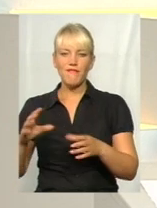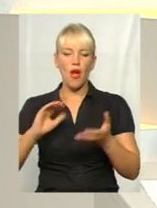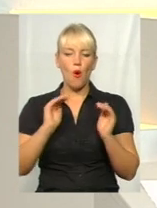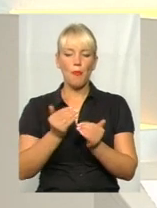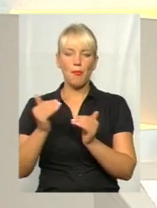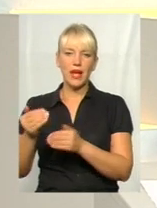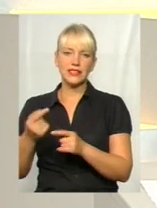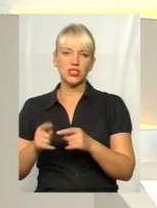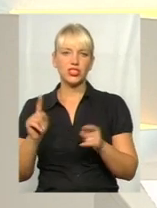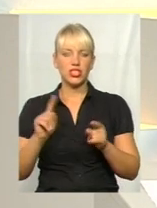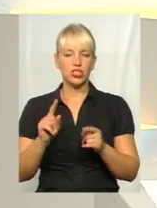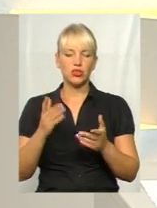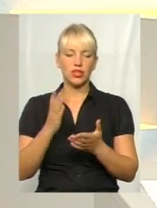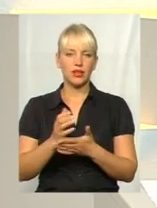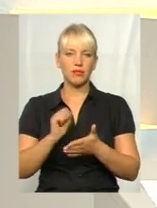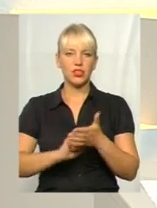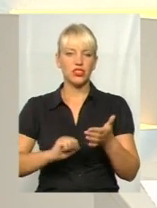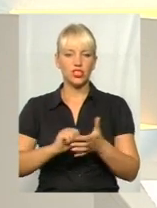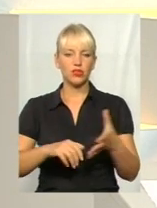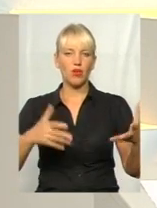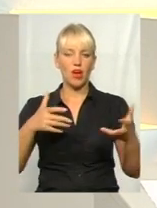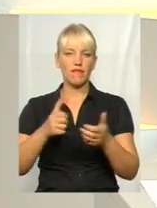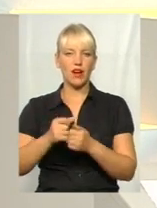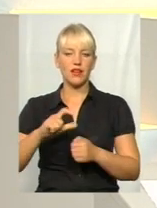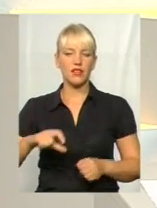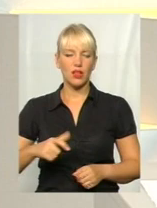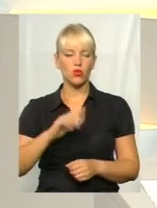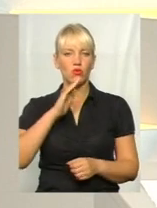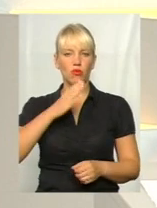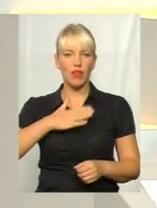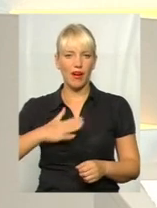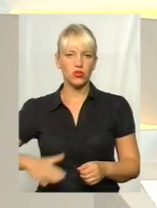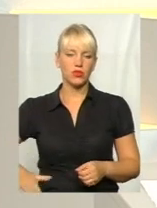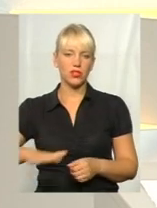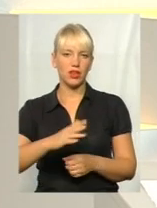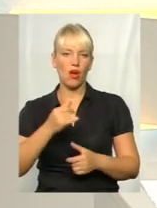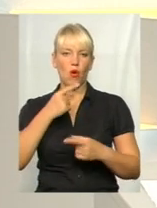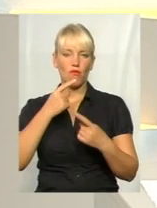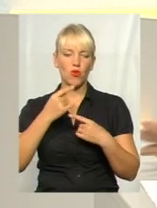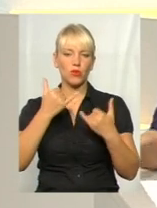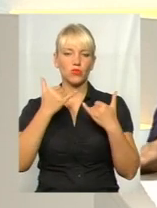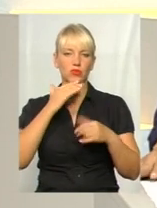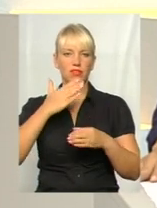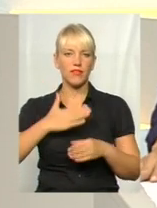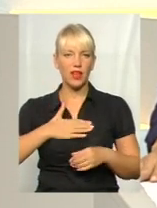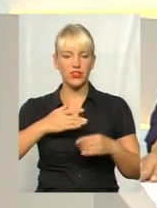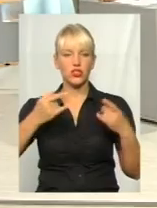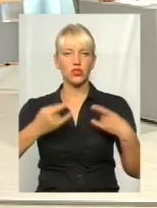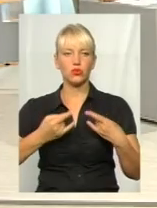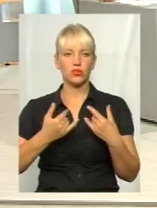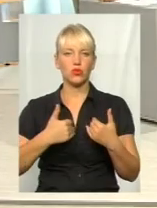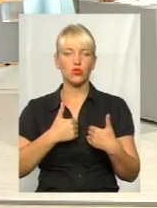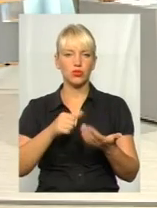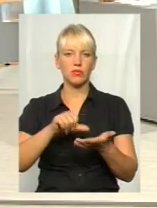стає причиною кривалих аварій на дорогах нашого краю? Говоримо сьогодні у цій студії. І хочу представити вам гостей.